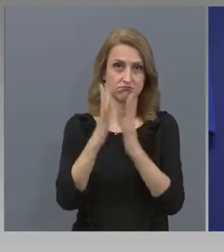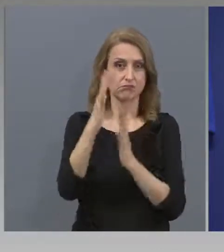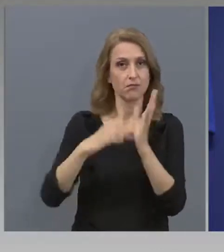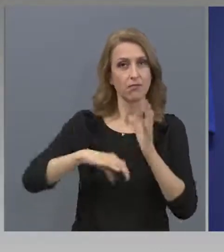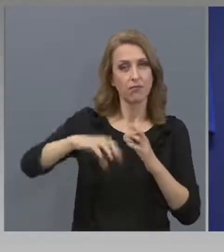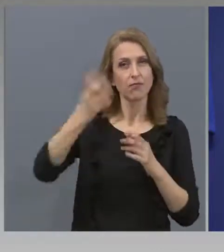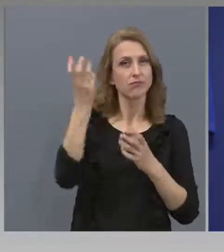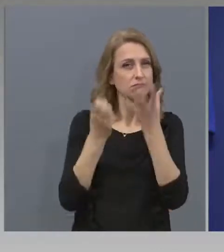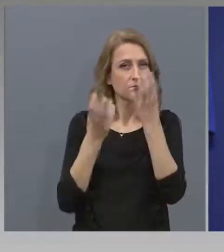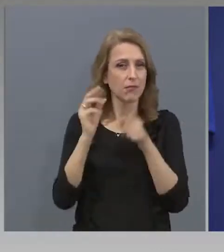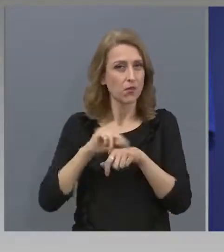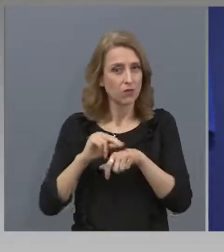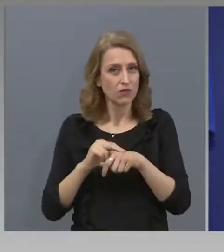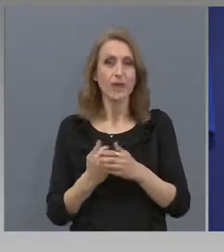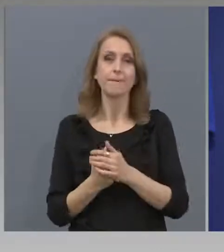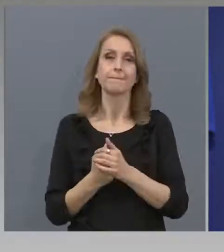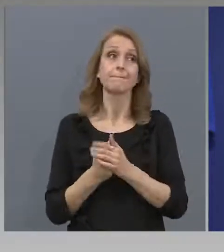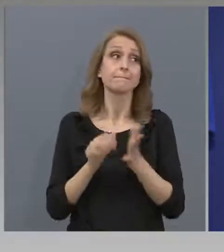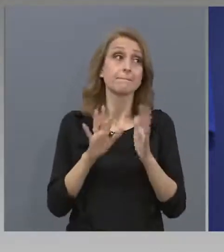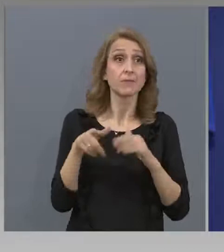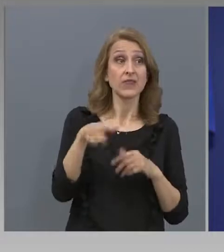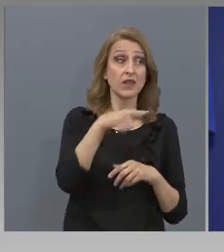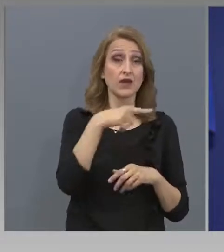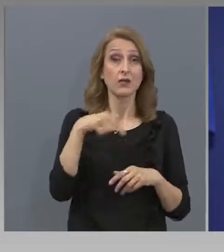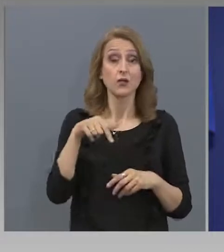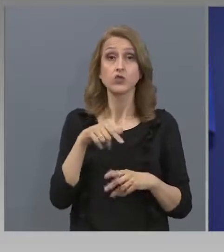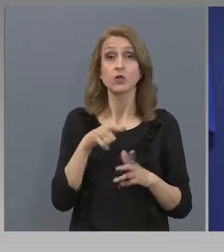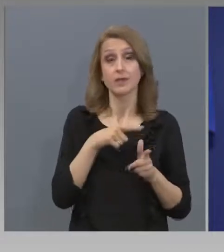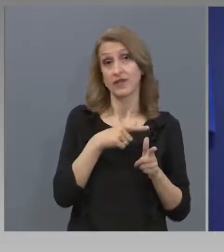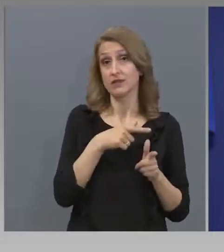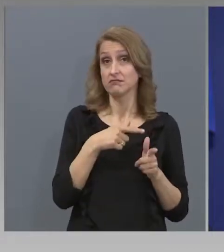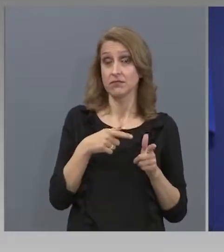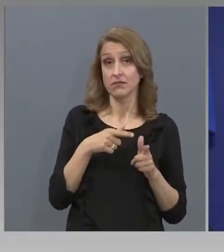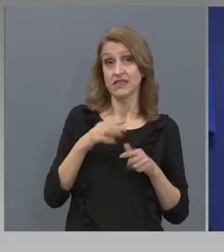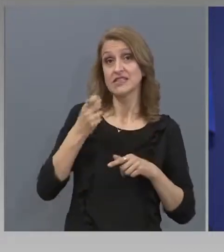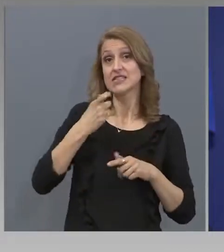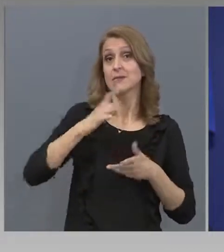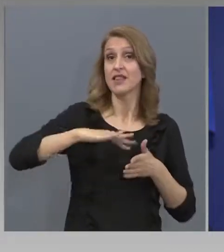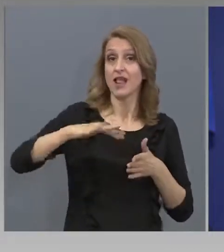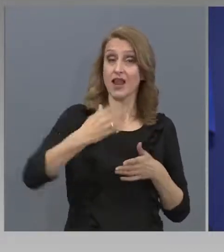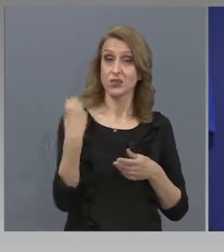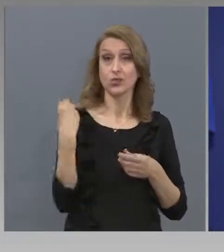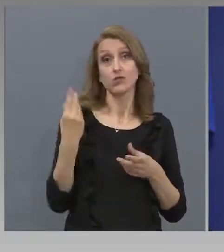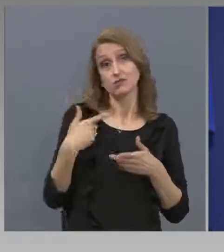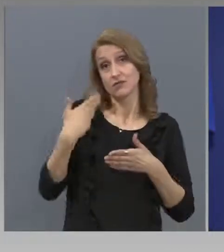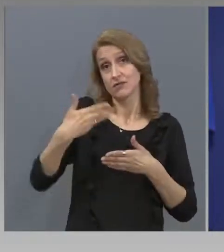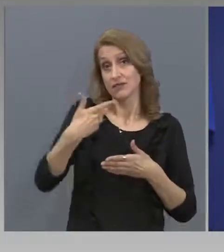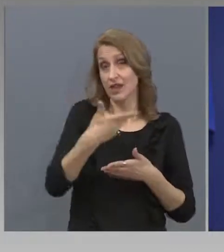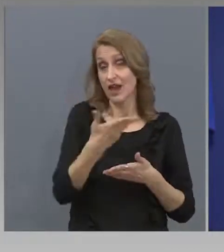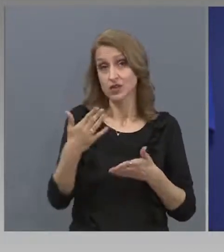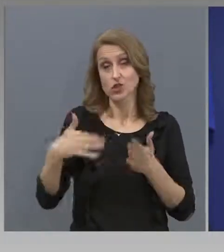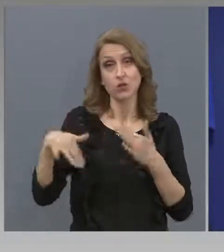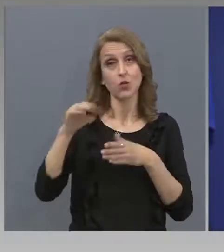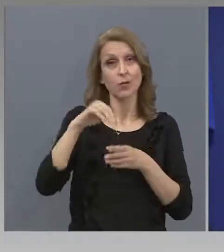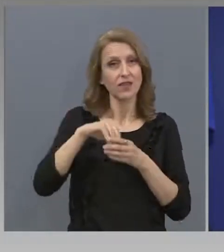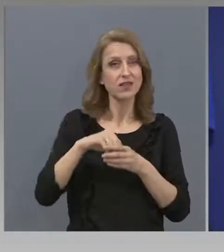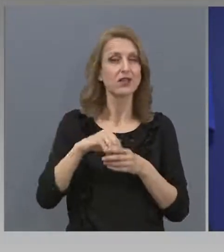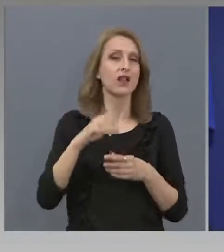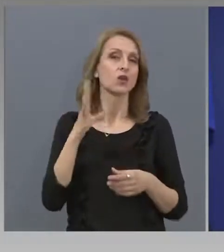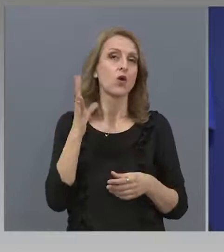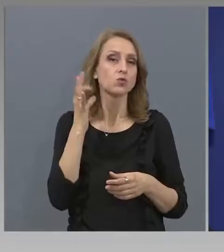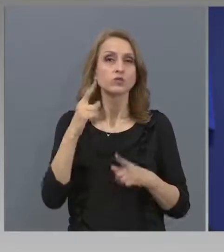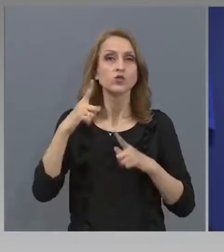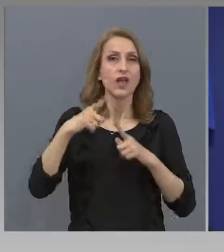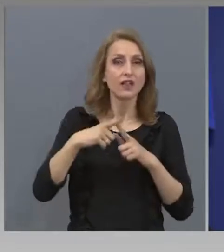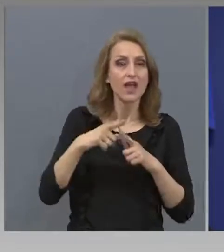Може би тук колегите от десния земеделски фланг да поемат топката. Госпожа Танева и господин